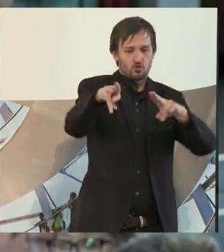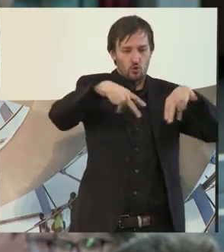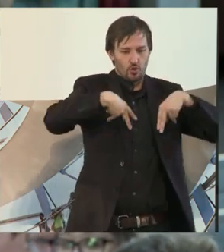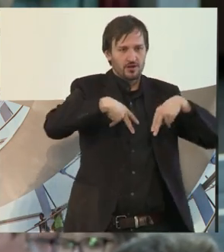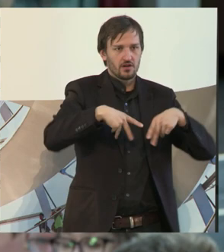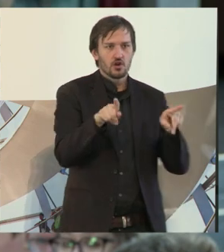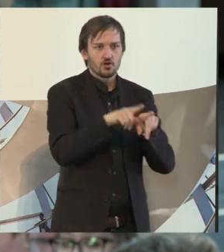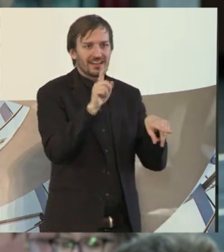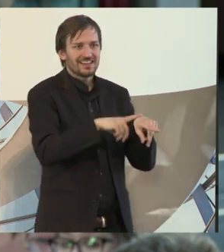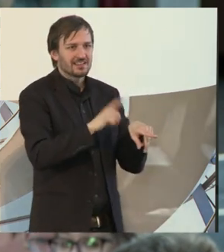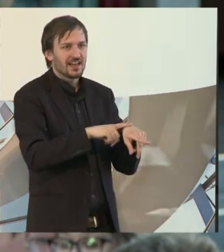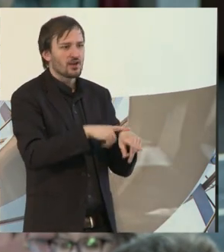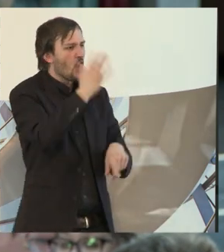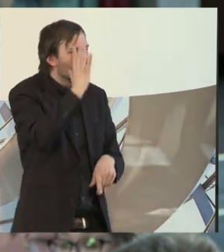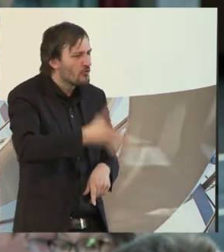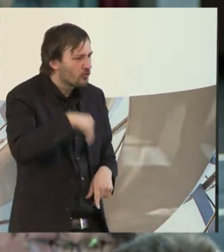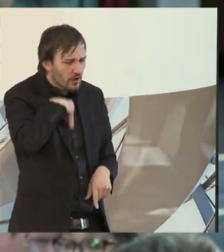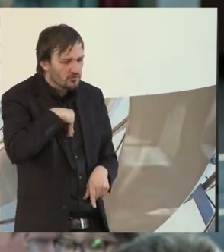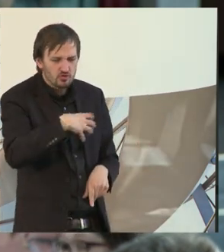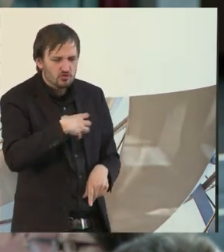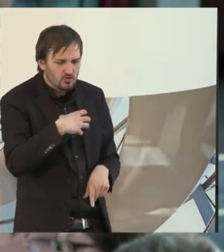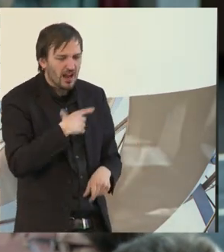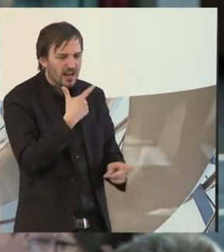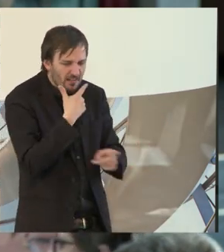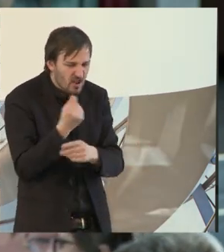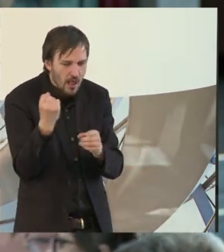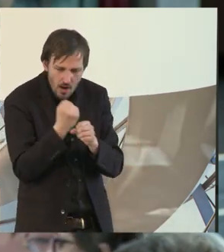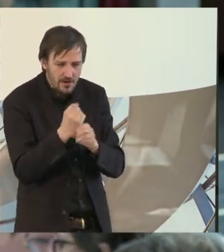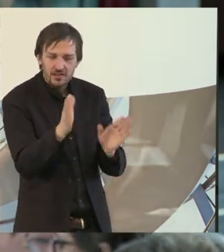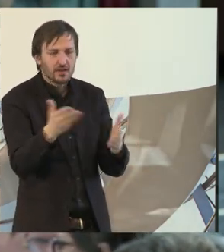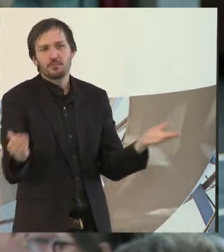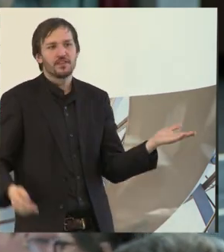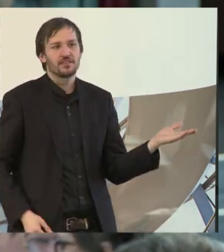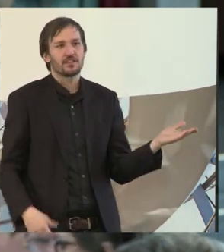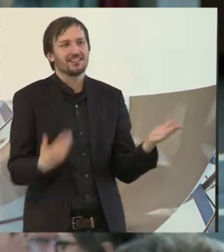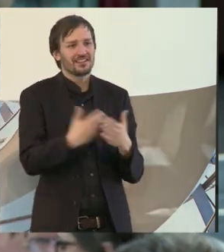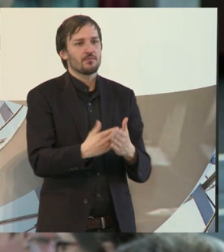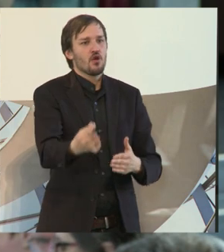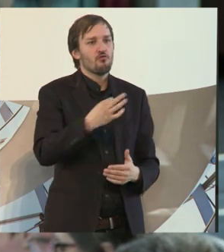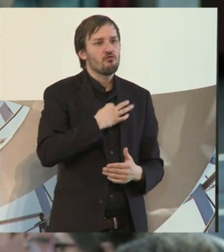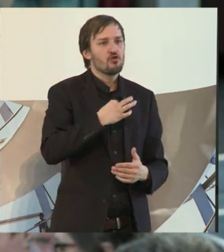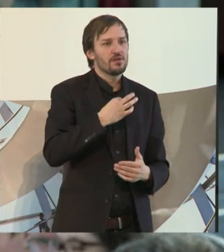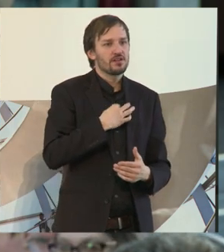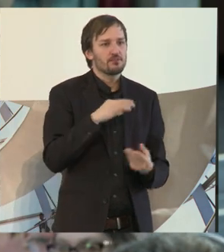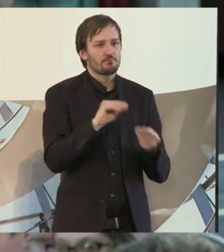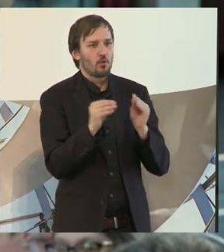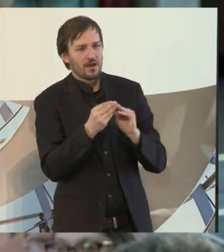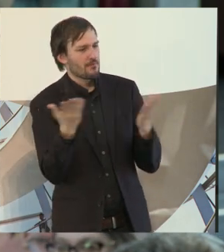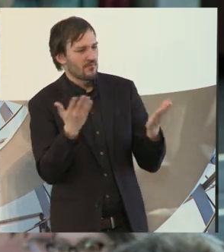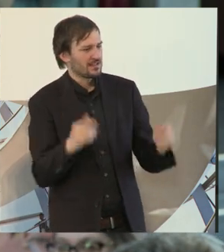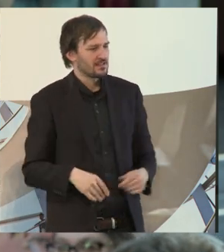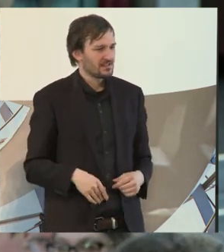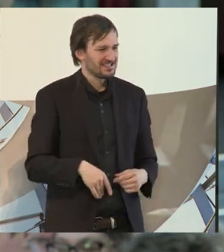gleichzeitig, es gibt ja gar nicht 500 psychisch Kranke, die arbeiten wollen. Also mir scheint, dass es notwendig ist, auch wirklich,